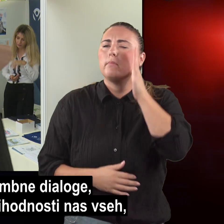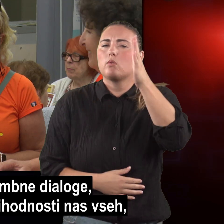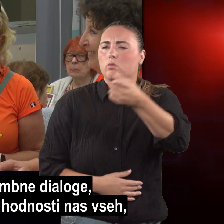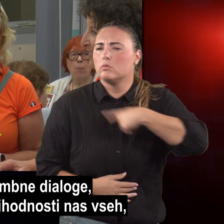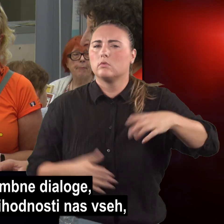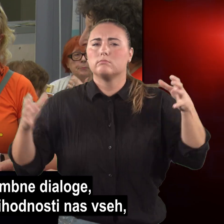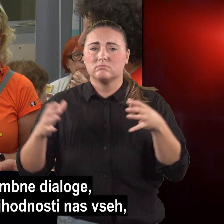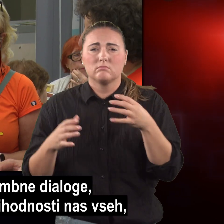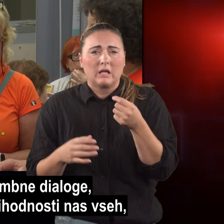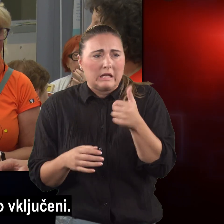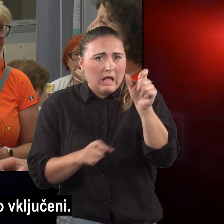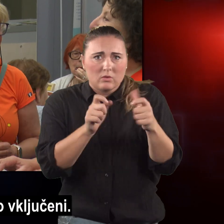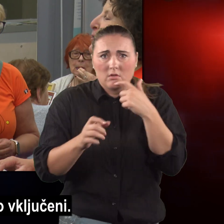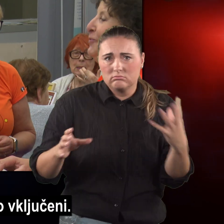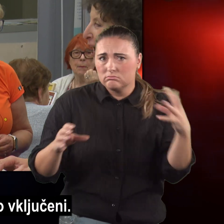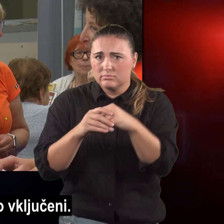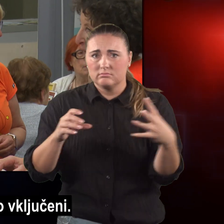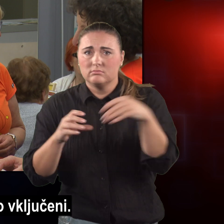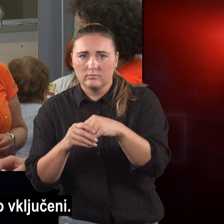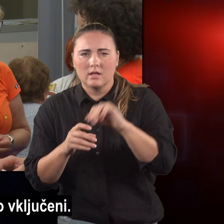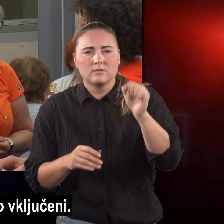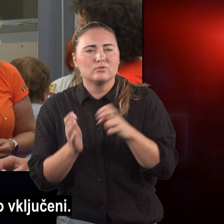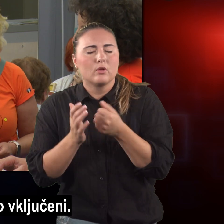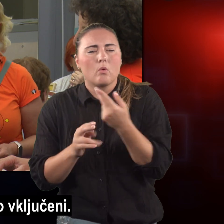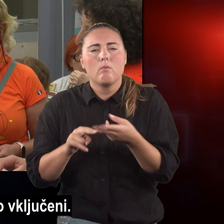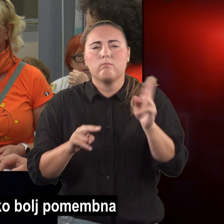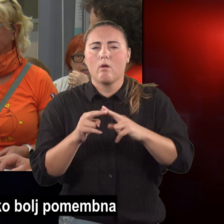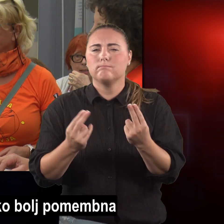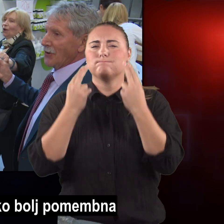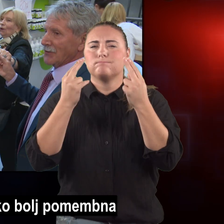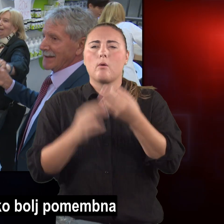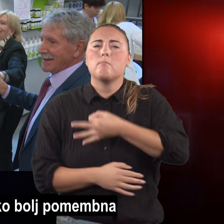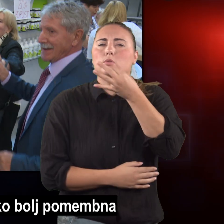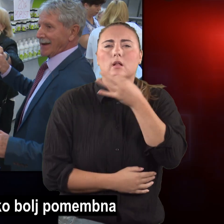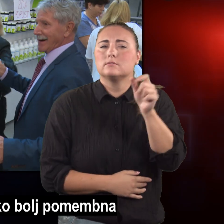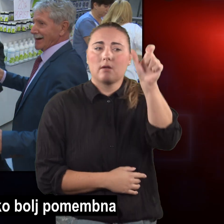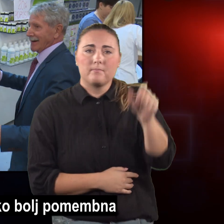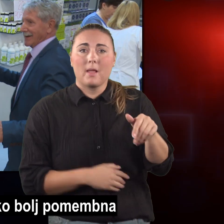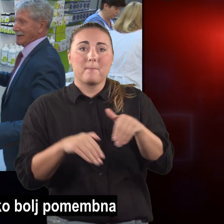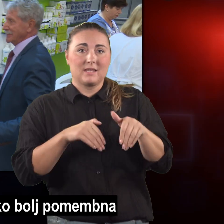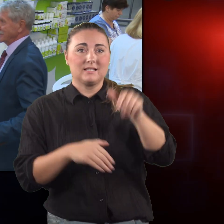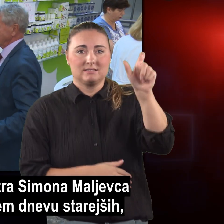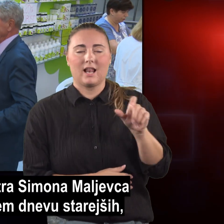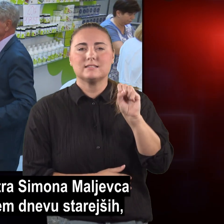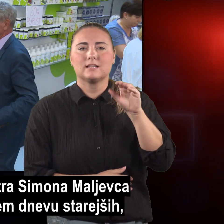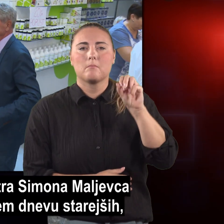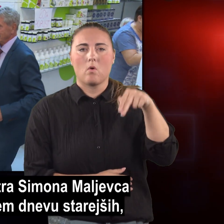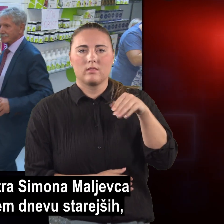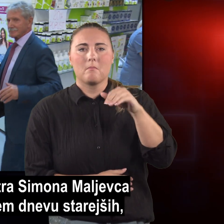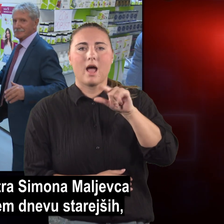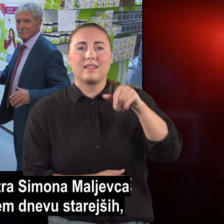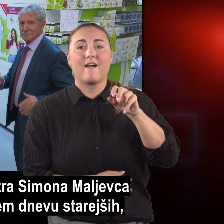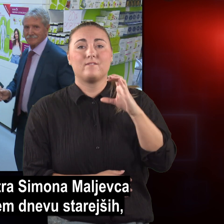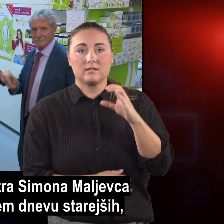prihodnosti nas vseh, le redko vključeni. Zato je še toliko bolj pomembna poslanica ministra